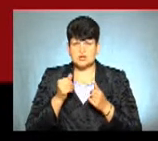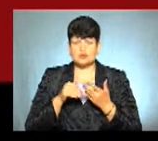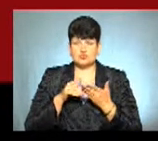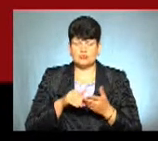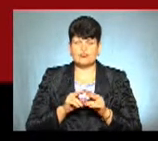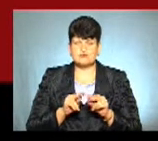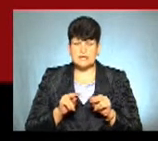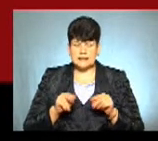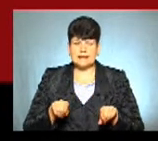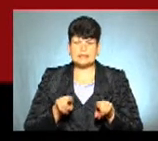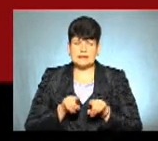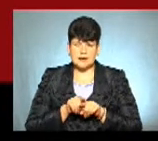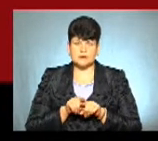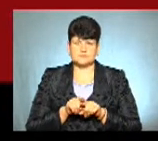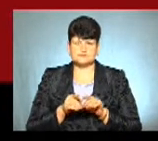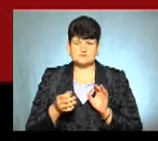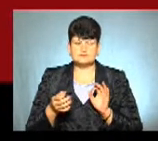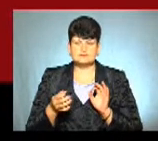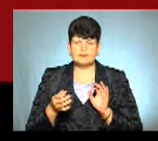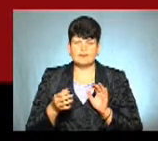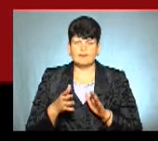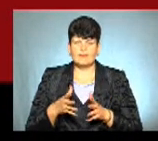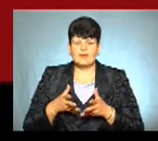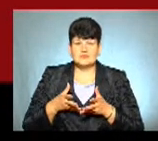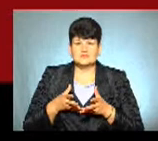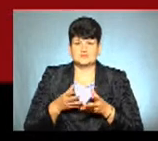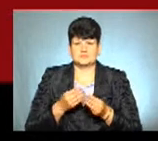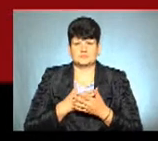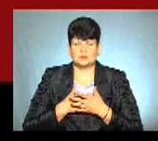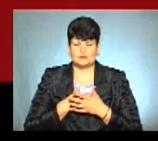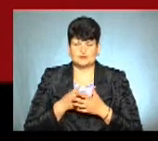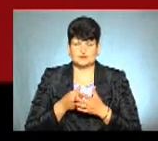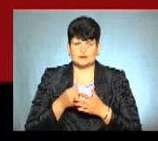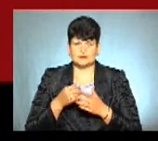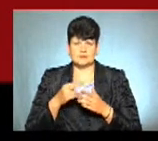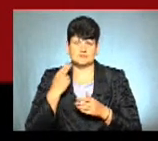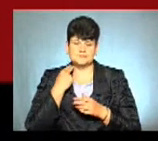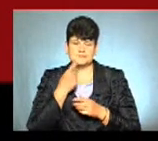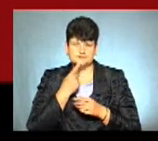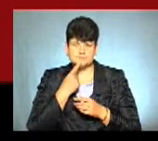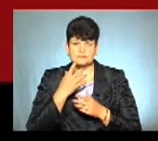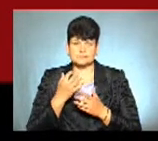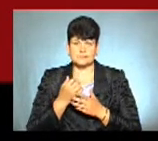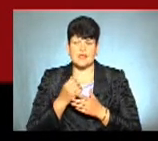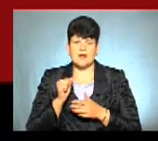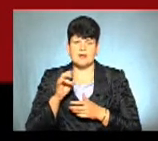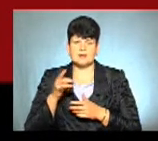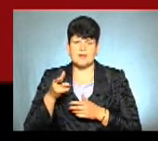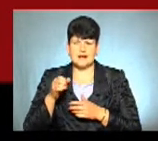вчителя, який теж привив її любов до цього предмету, допоміг і забути такий результат. Ангеліна